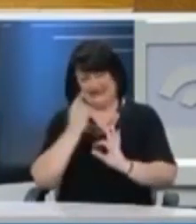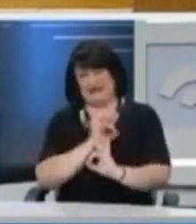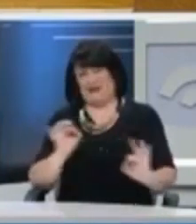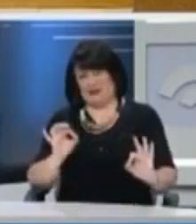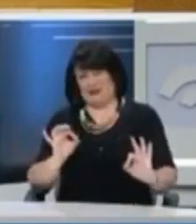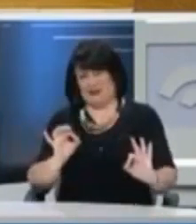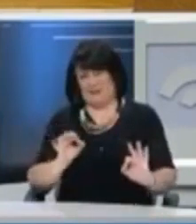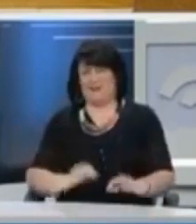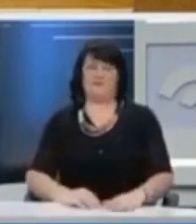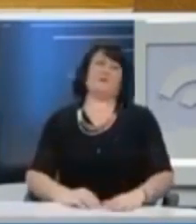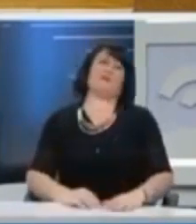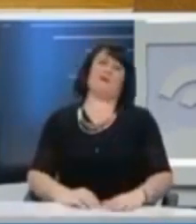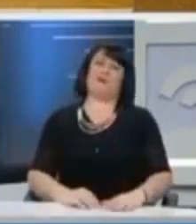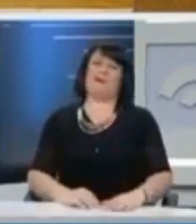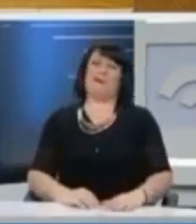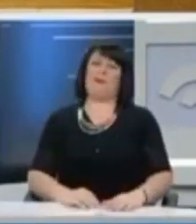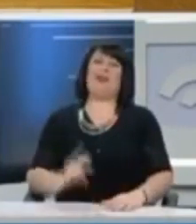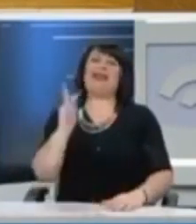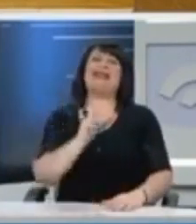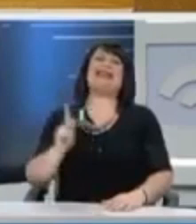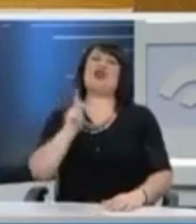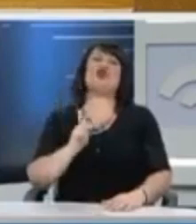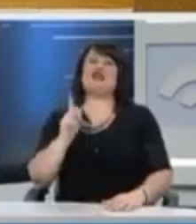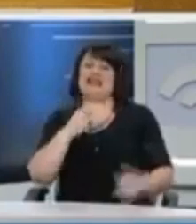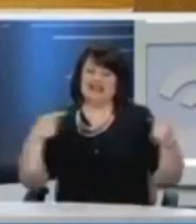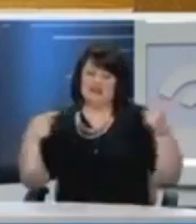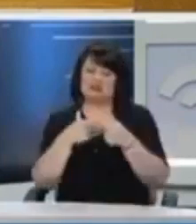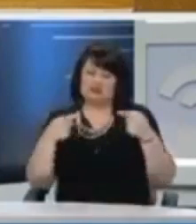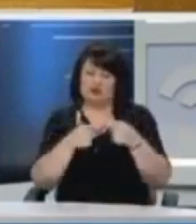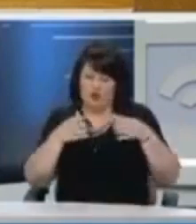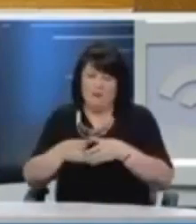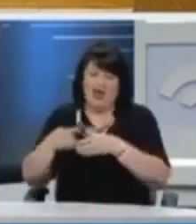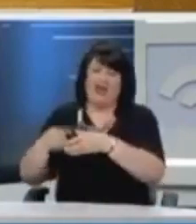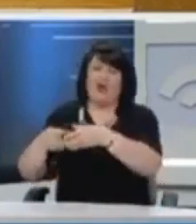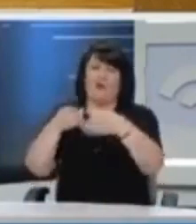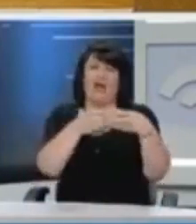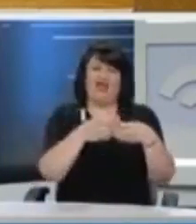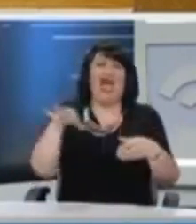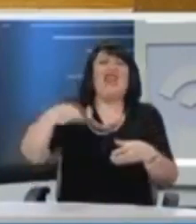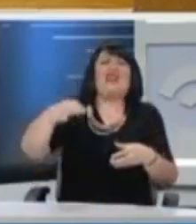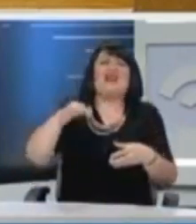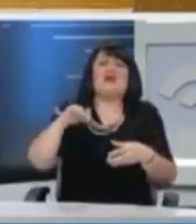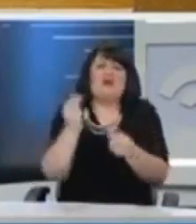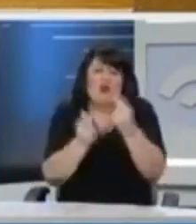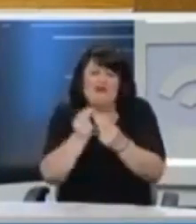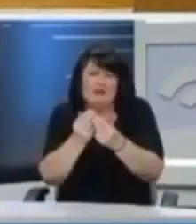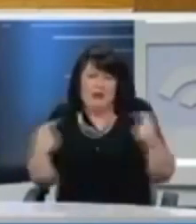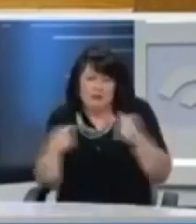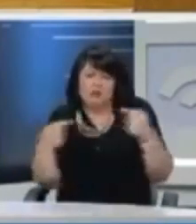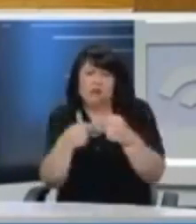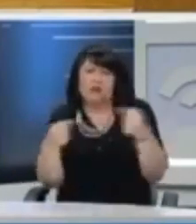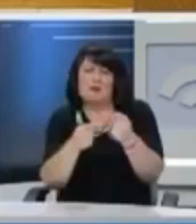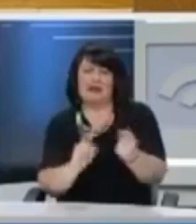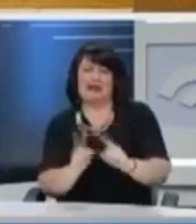Η όξυνση των κοινωνικών εντάσεων του ταξικού πολέμου εναντίον των αδύναμων και